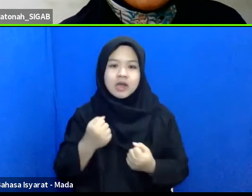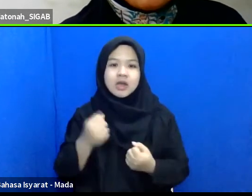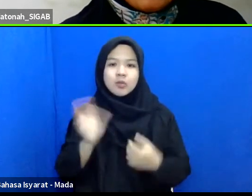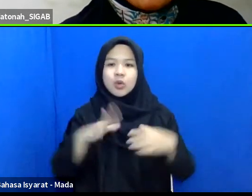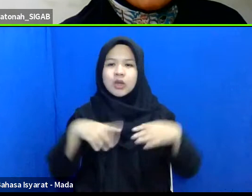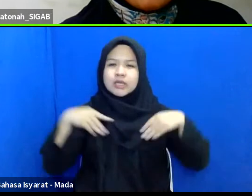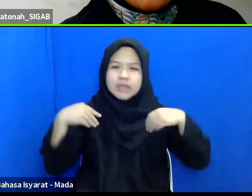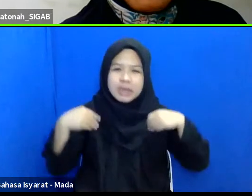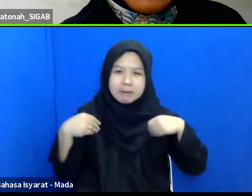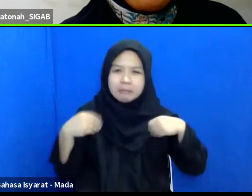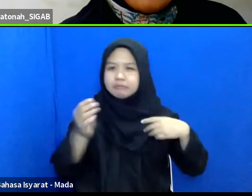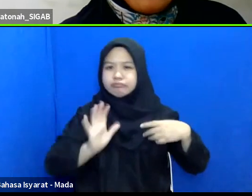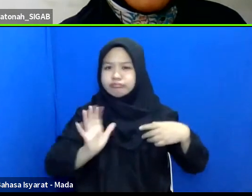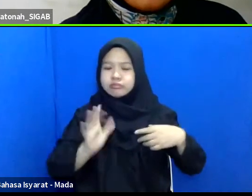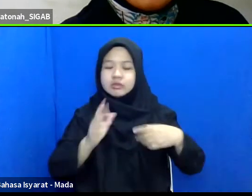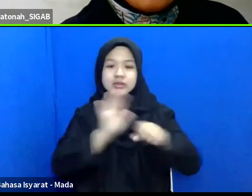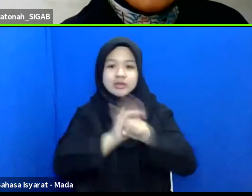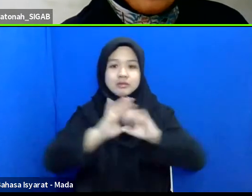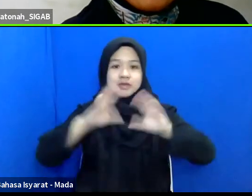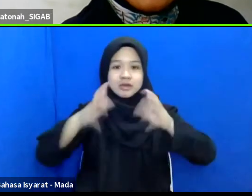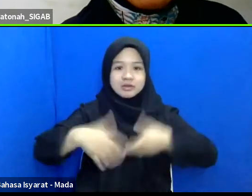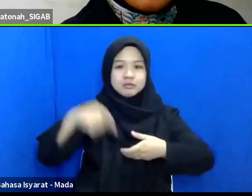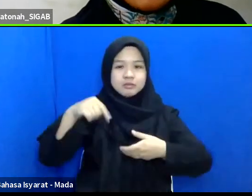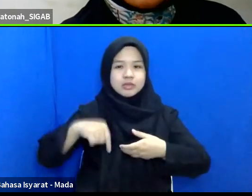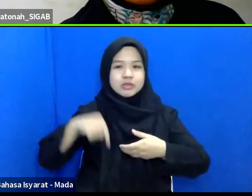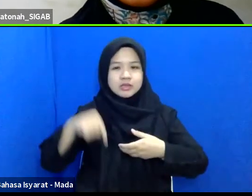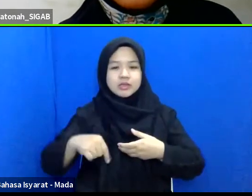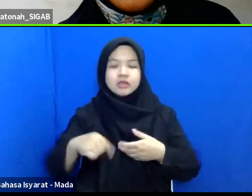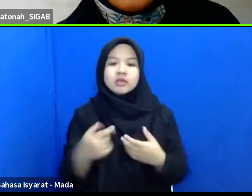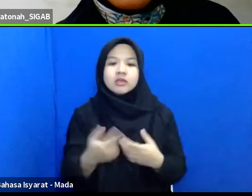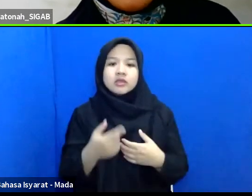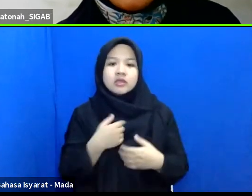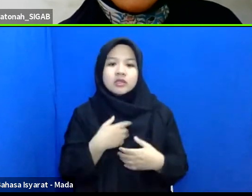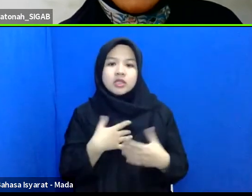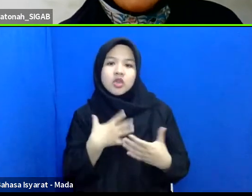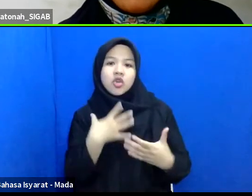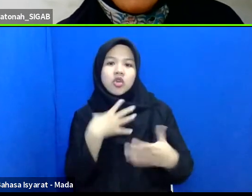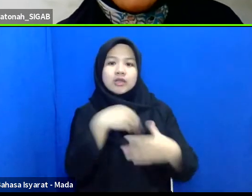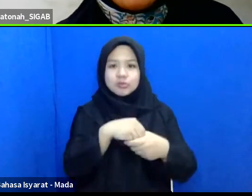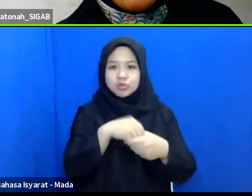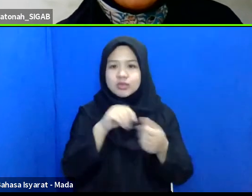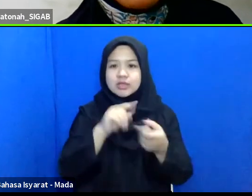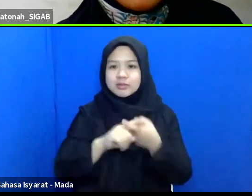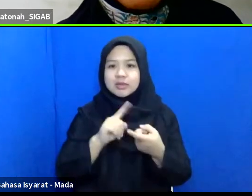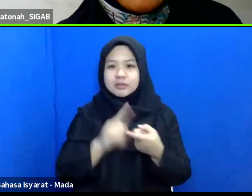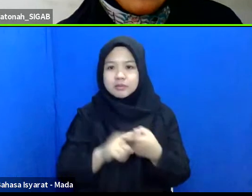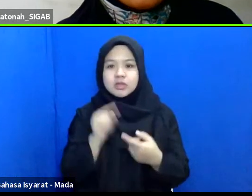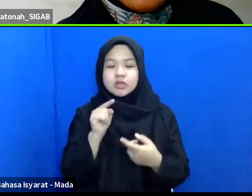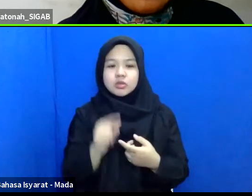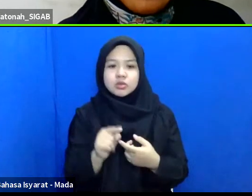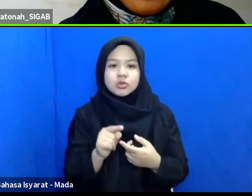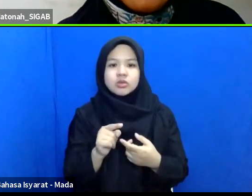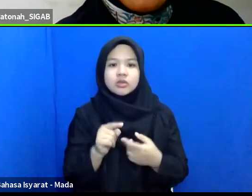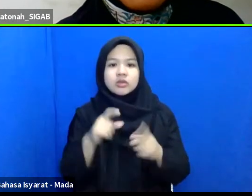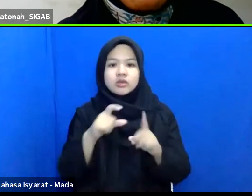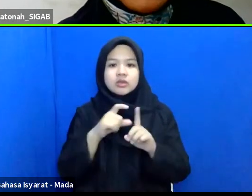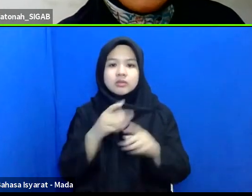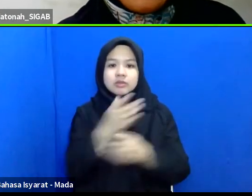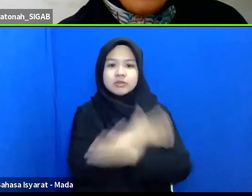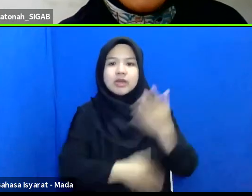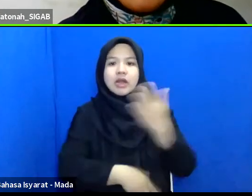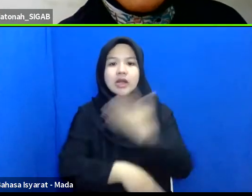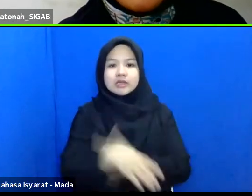saja ketika terjadi pandemi covid ini hal yang menjadi kontribusi teman-teman adalah teman-teman daksa yang